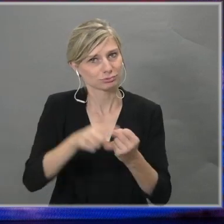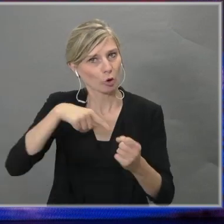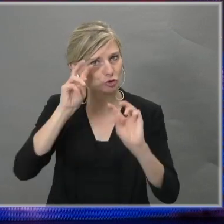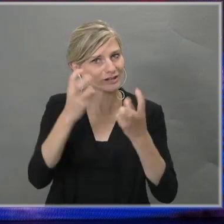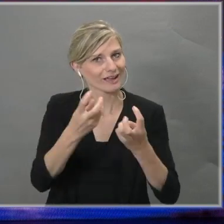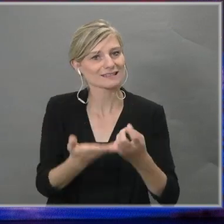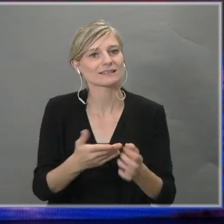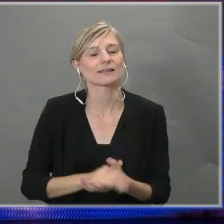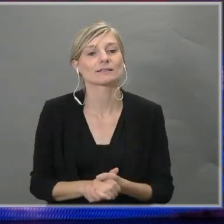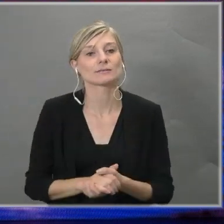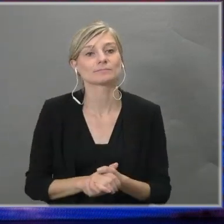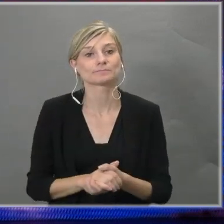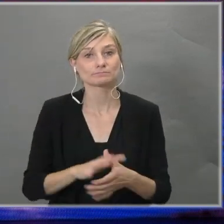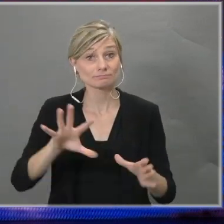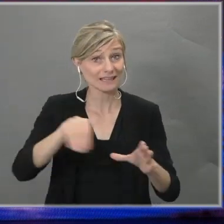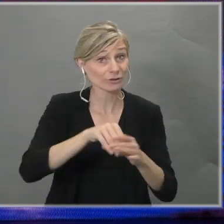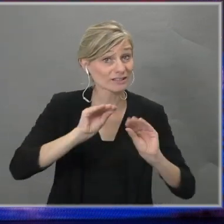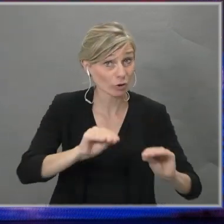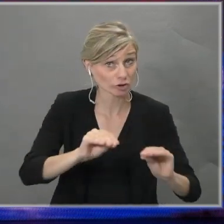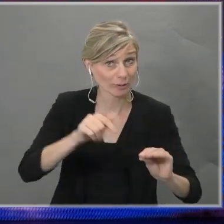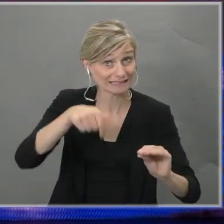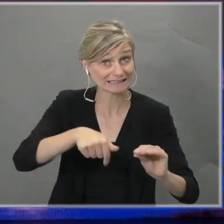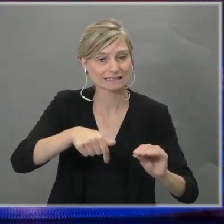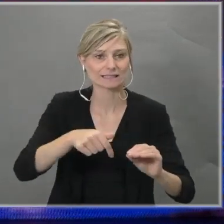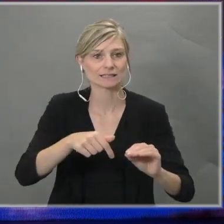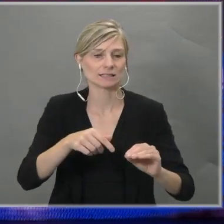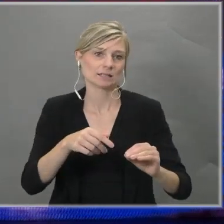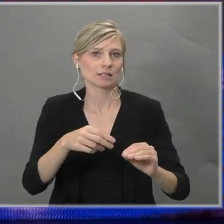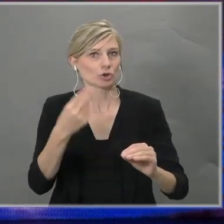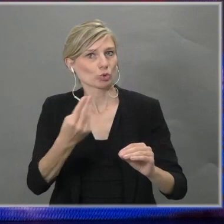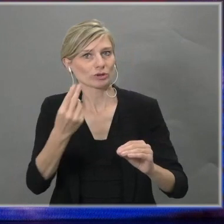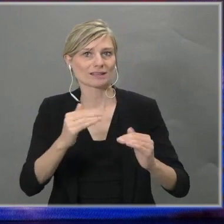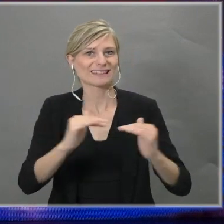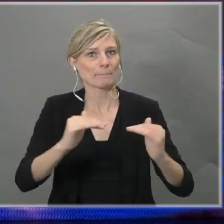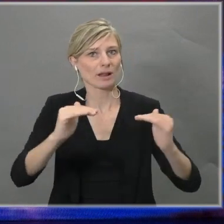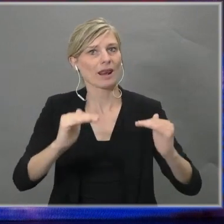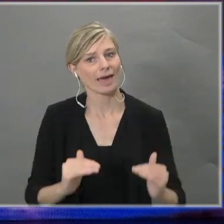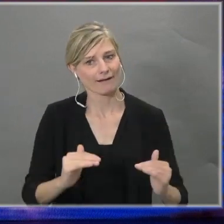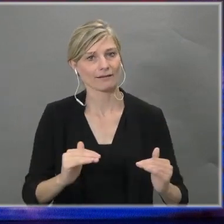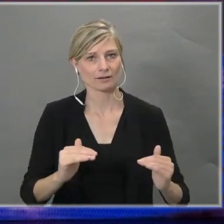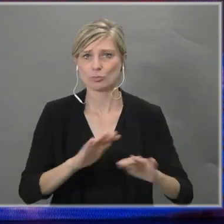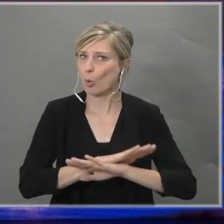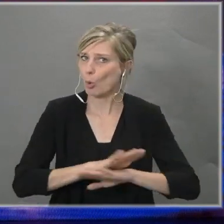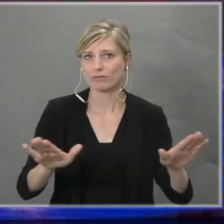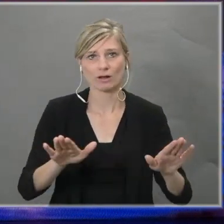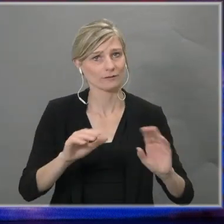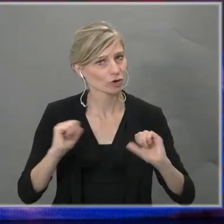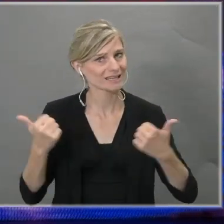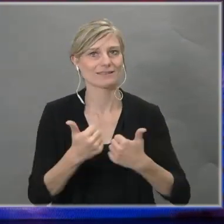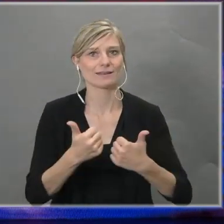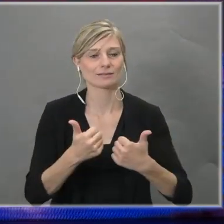Het inclusief onderwijs aan onze instelling hoort daarom drempelverlagend te zijn, op alle niveaus en voor iedereen.